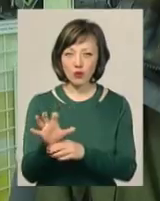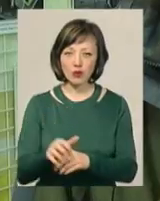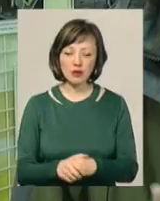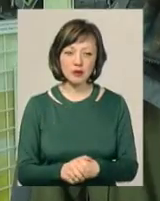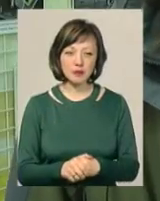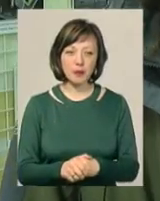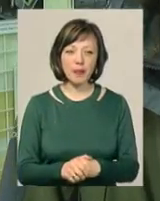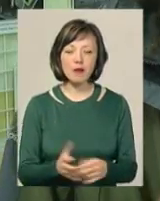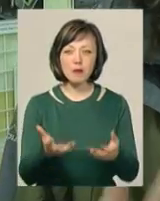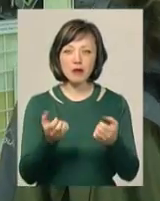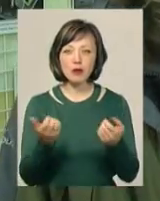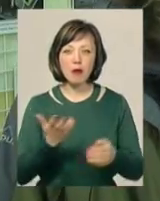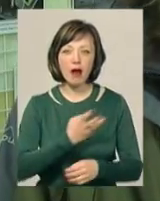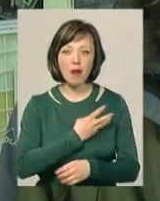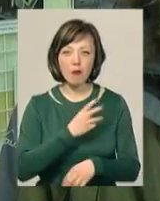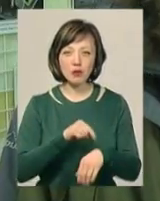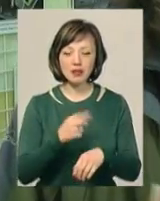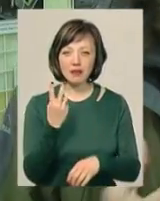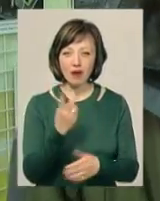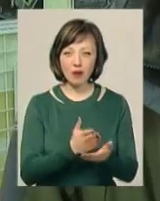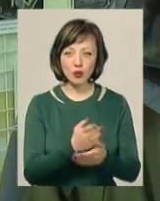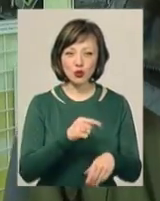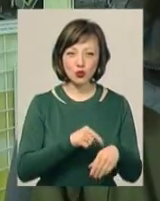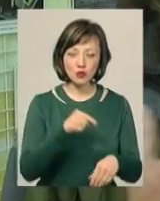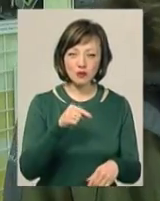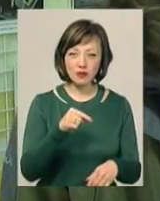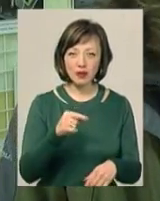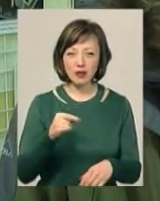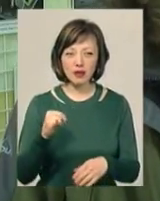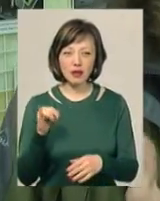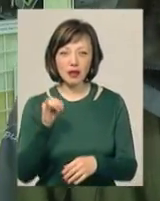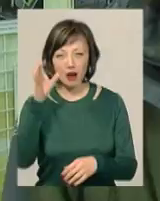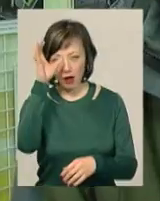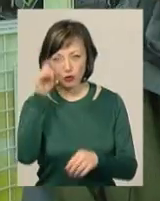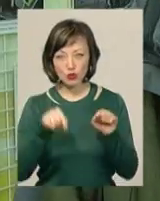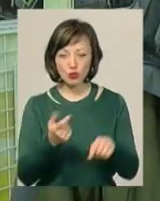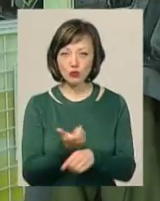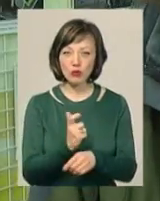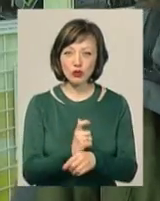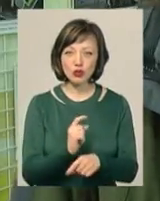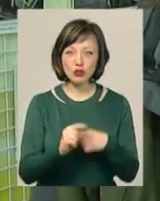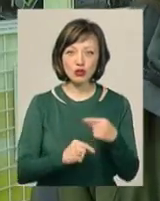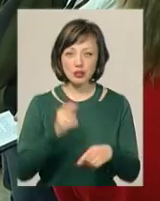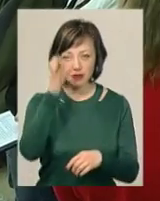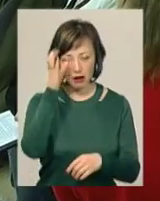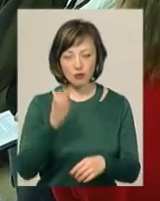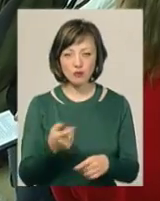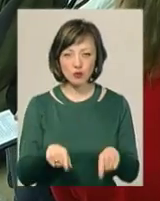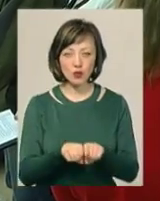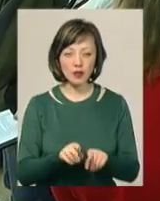Щоб отримати якісь емоції, є два піти – це чувство і разом. Тут більше вони йдуть через разом все-таки.